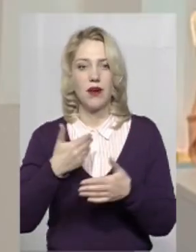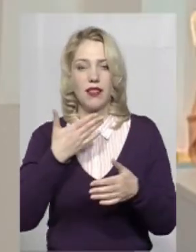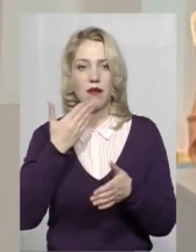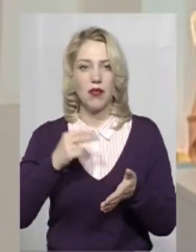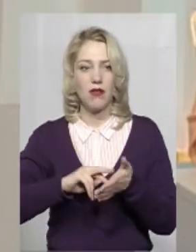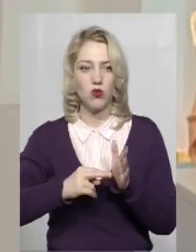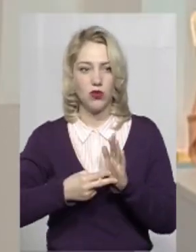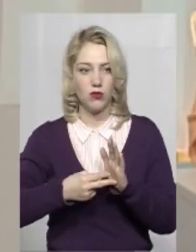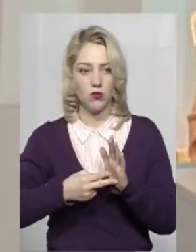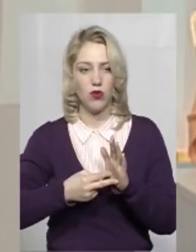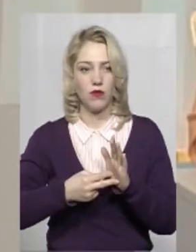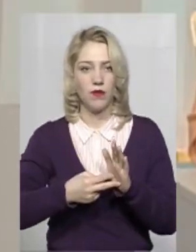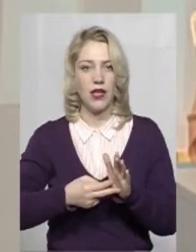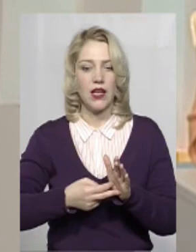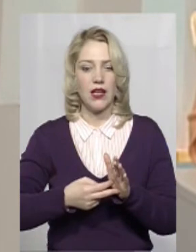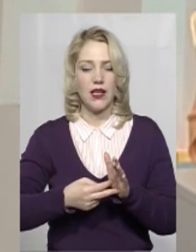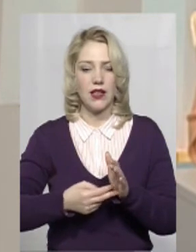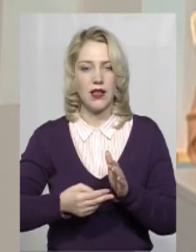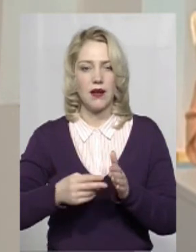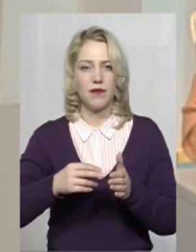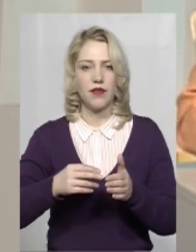плануємо збавляти темпів.